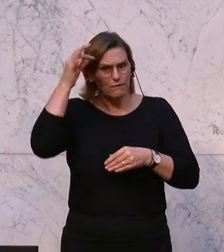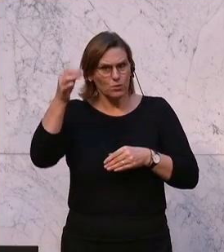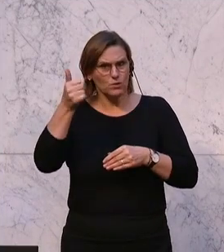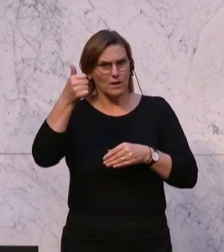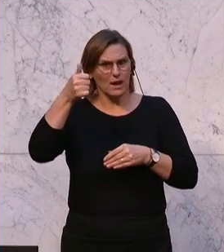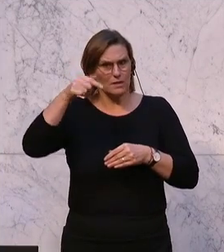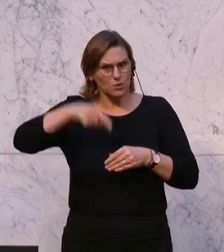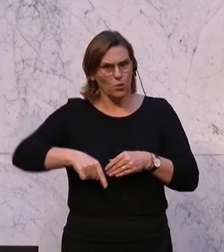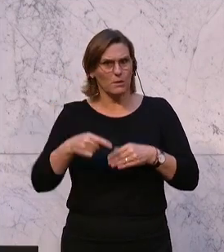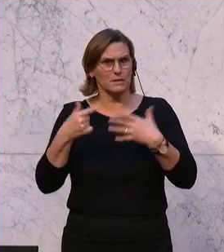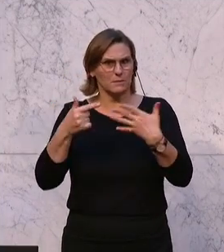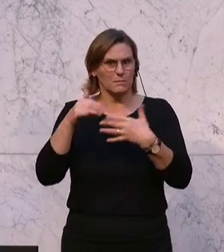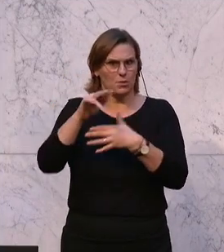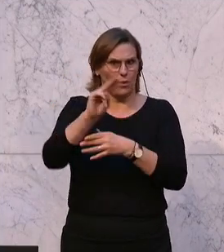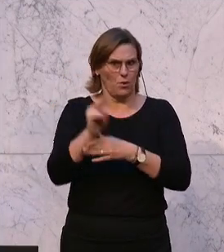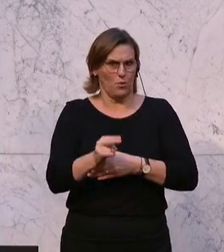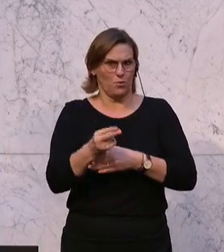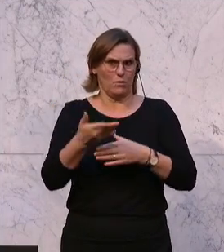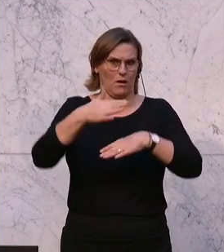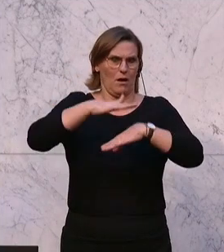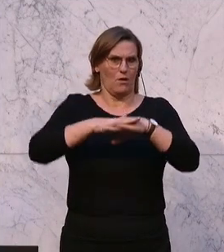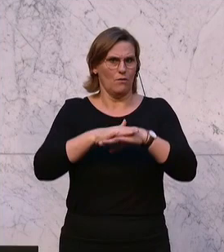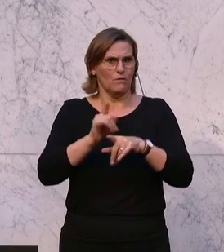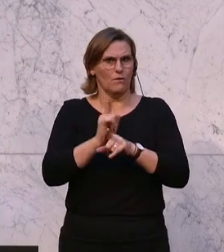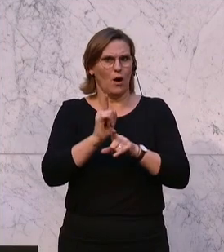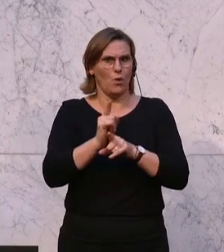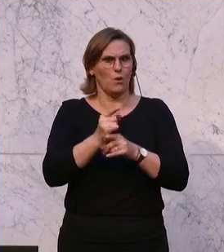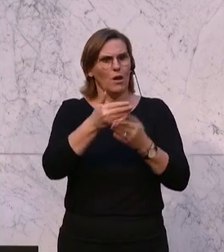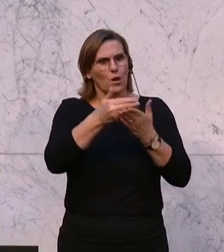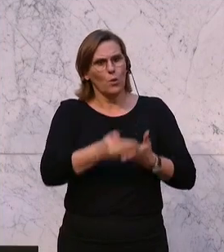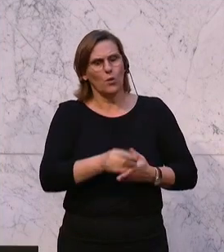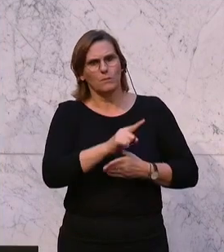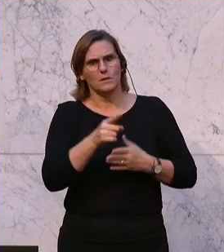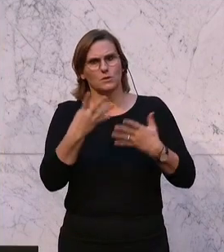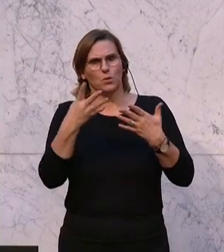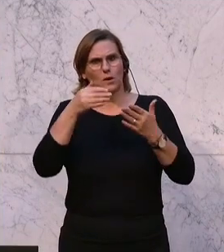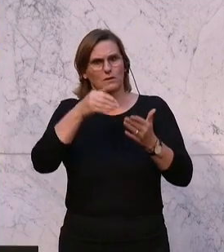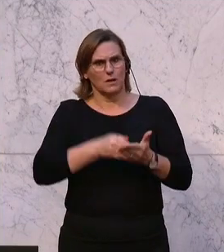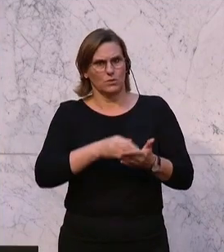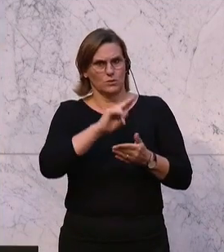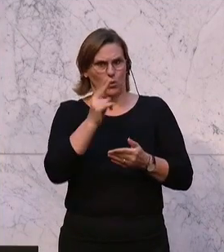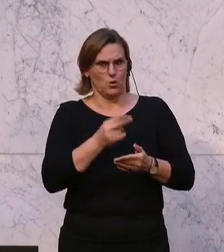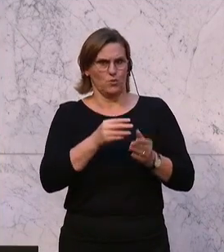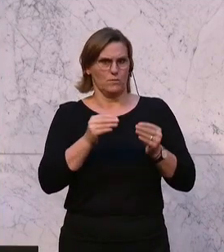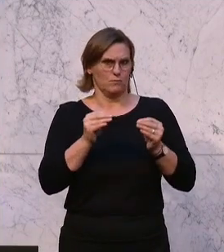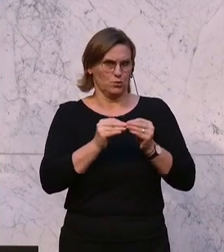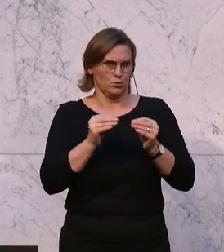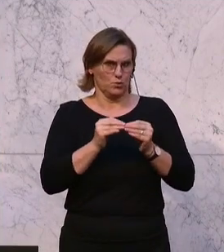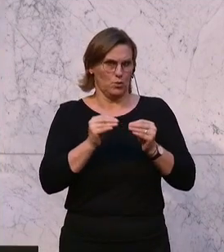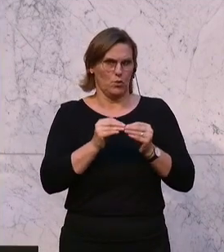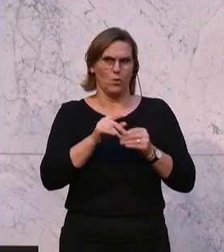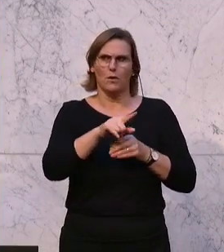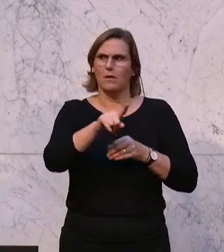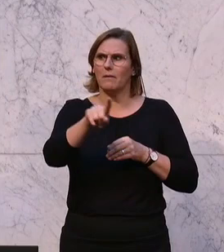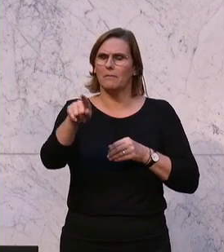zusätzliche Kosten, hier erwachsen worden sind. Da gibt es gar schon bis zu 9.000 Euro brutto. Da werden wir auch wieder den einen oder anderen Abgeordneten